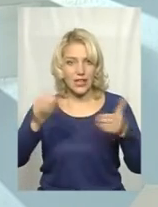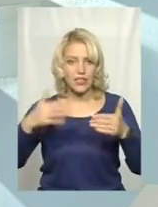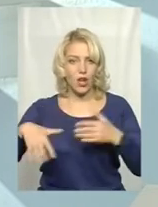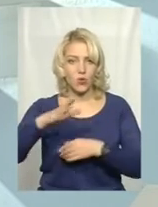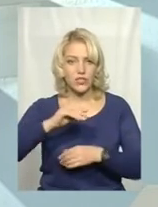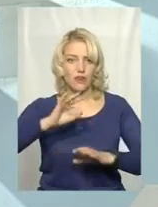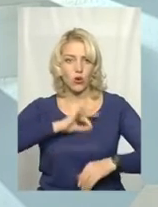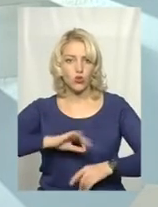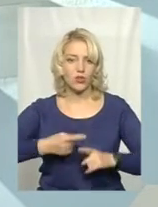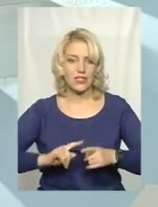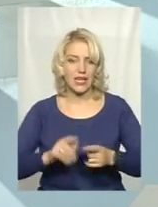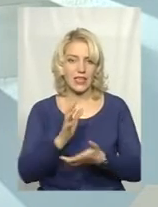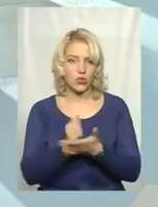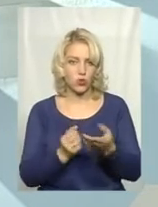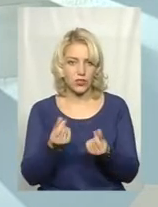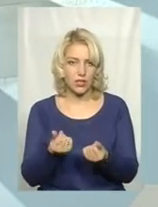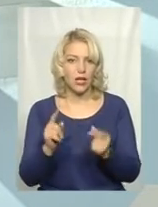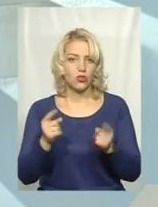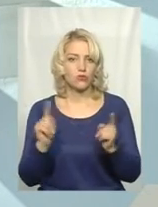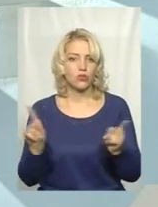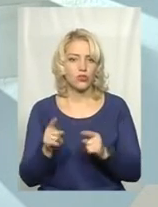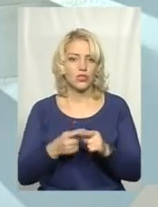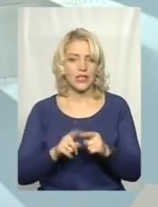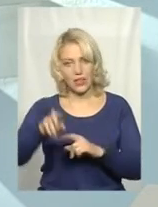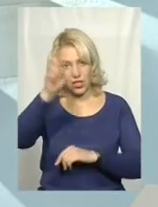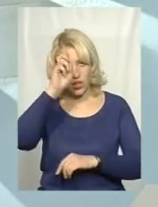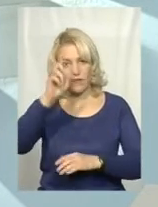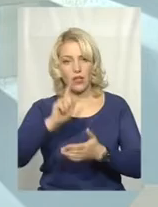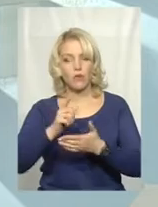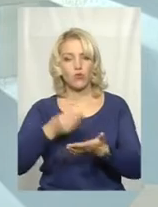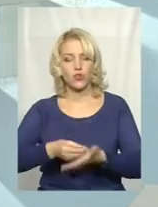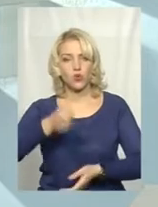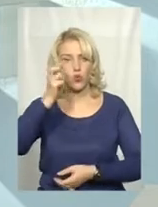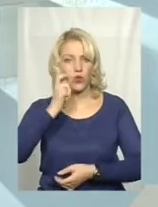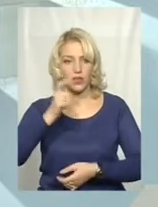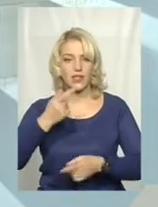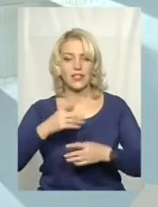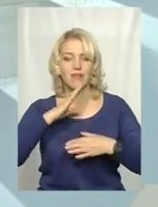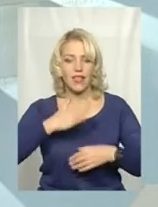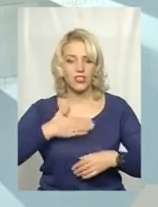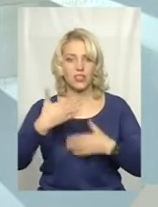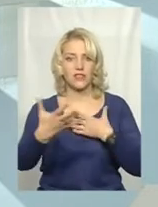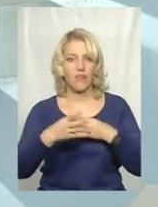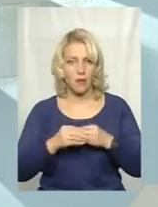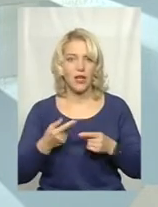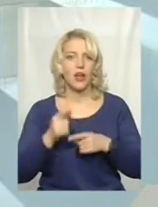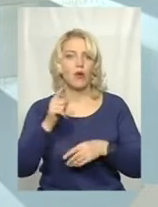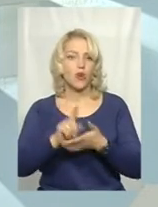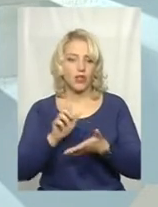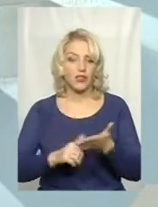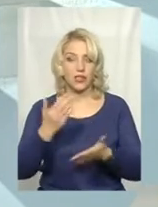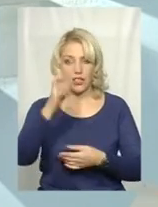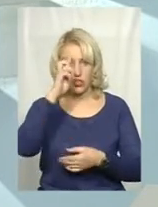використовувати цей ресурс, тому що, ще раз підкреслюю, це державний бюджет України. Це наші з вами податки, їх треба використовувати. Держава дає